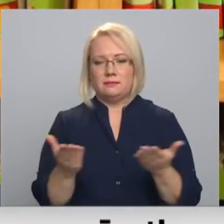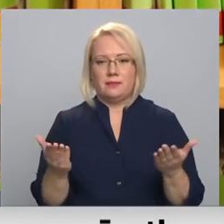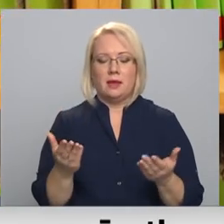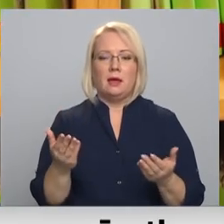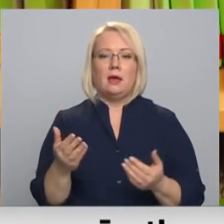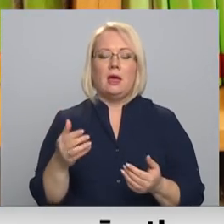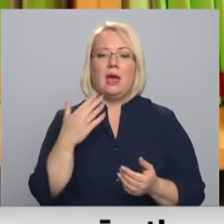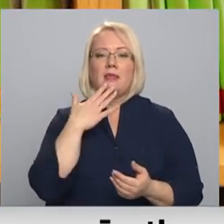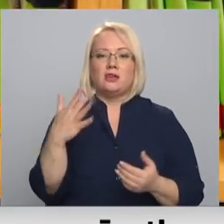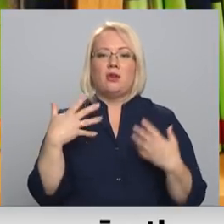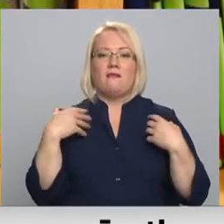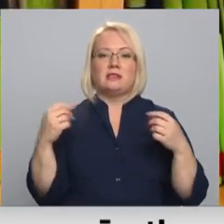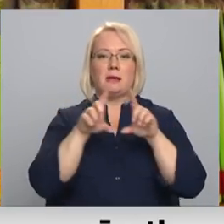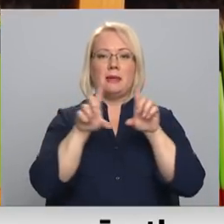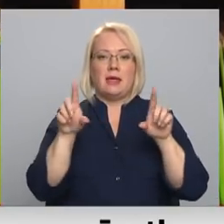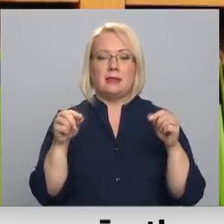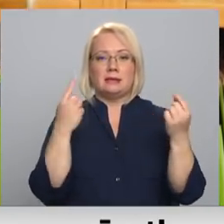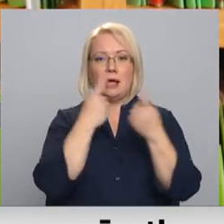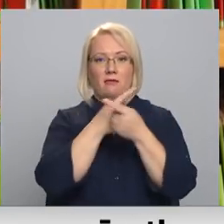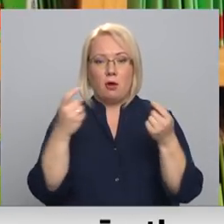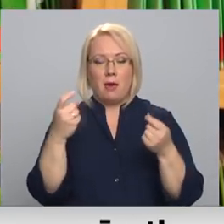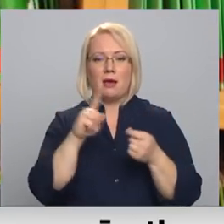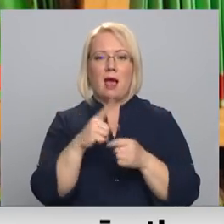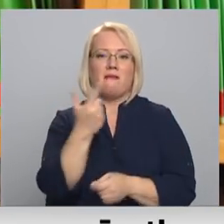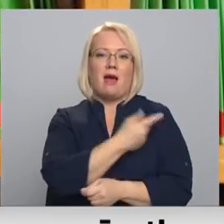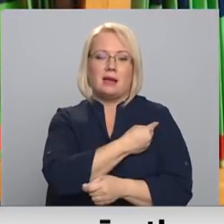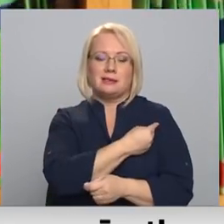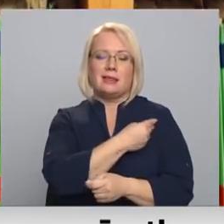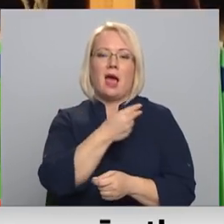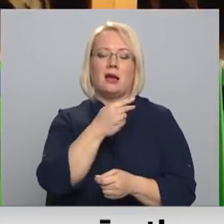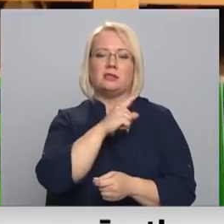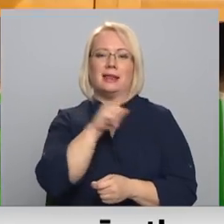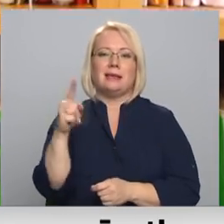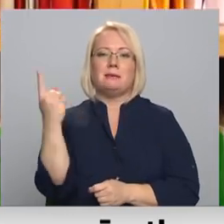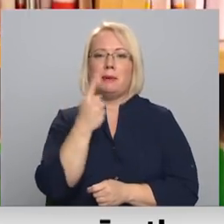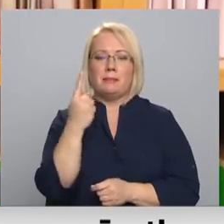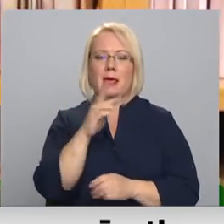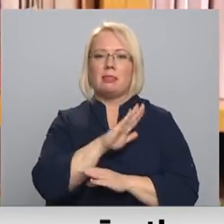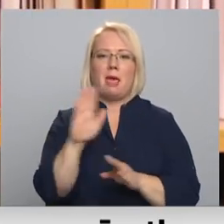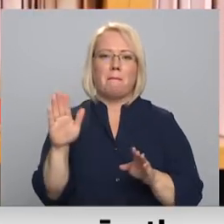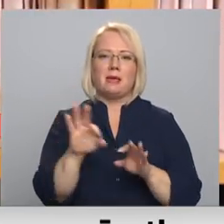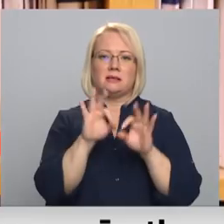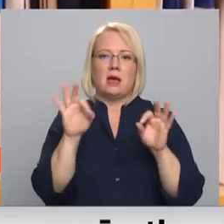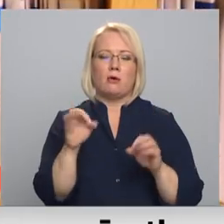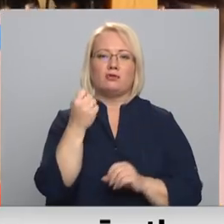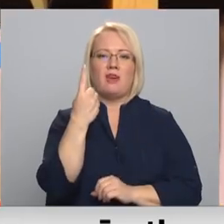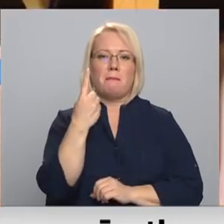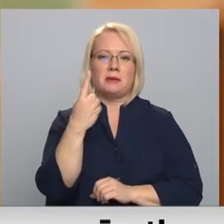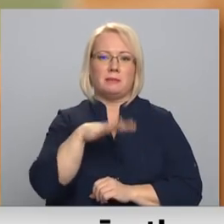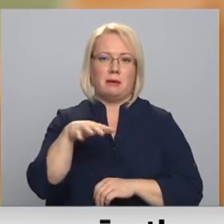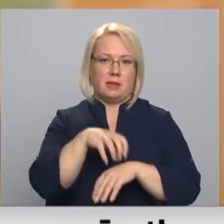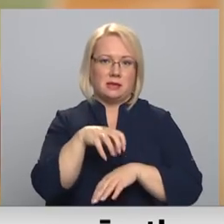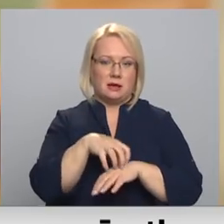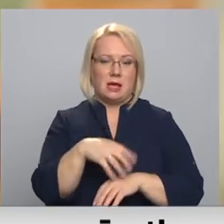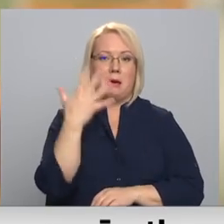Nacionālajā veselības dienestā informē, ka vakcinācijas procesu līdz pirmdienai nebija uzsākuši 11 ģimene sārste. Pieci no